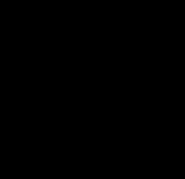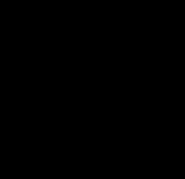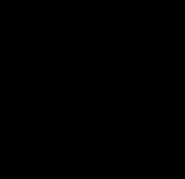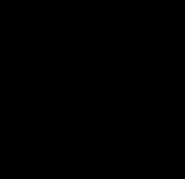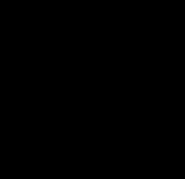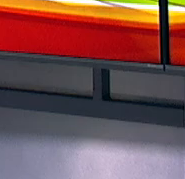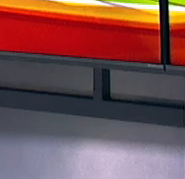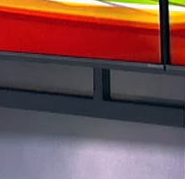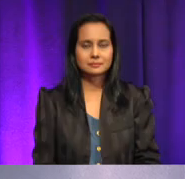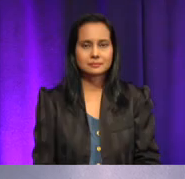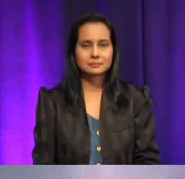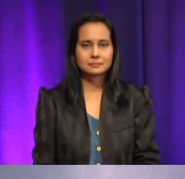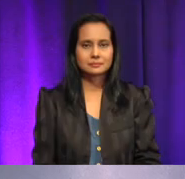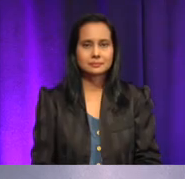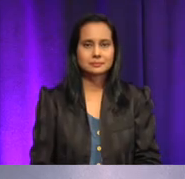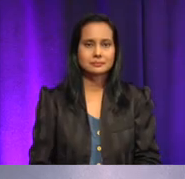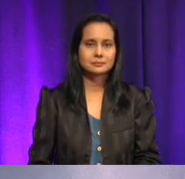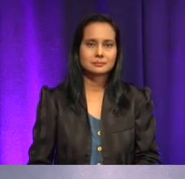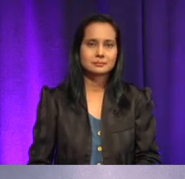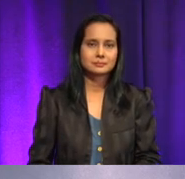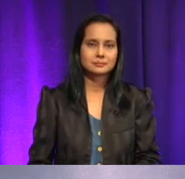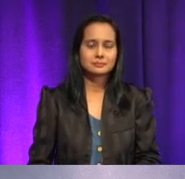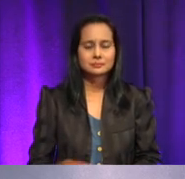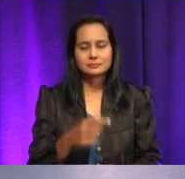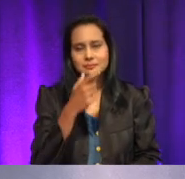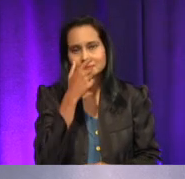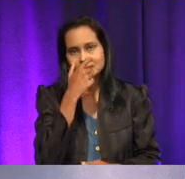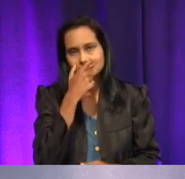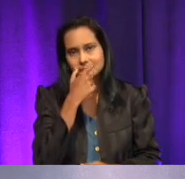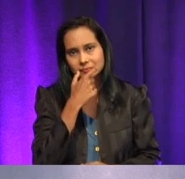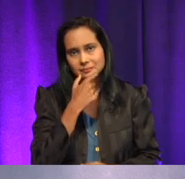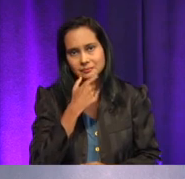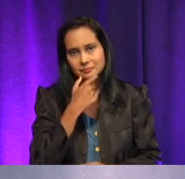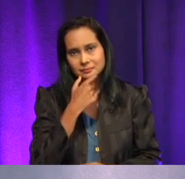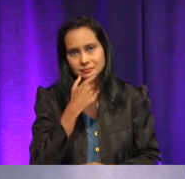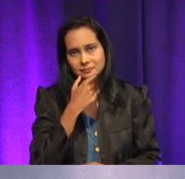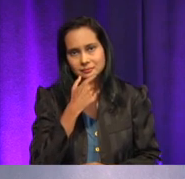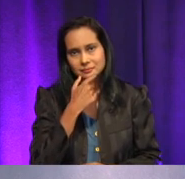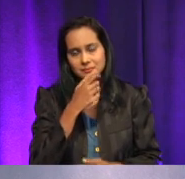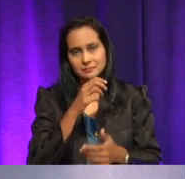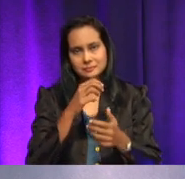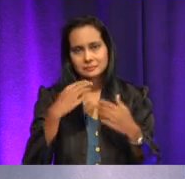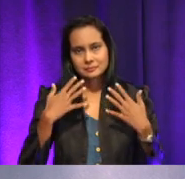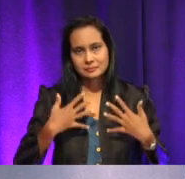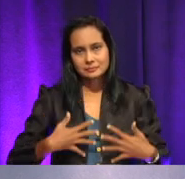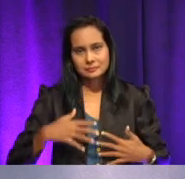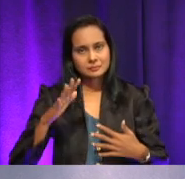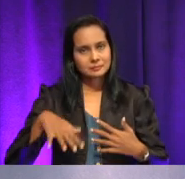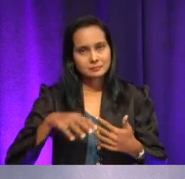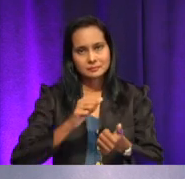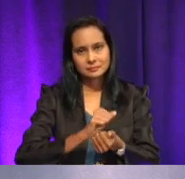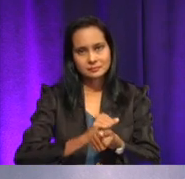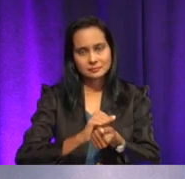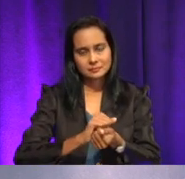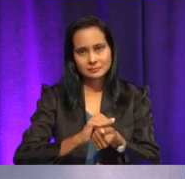Banyaknya baju tak basuh lagi. Cuaca pula di luar macam mendung saja.